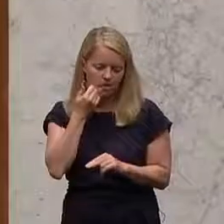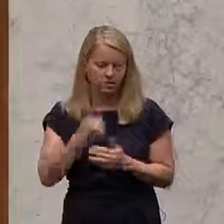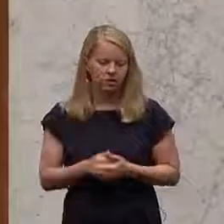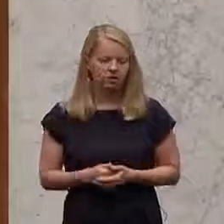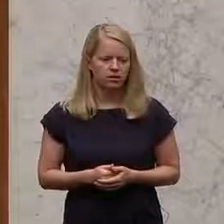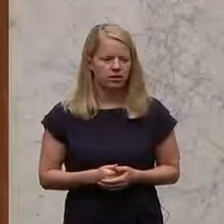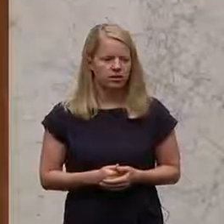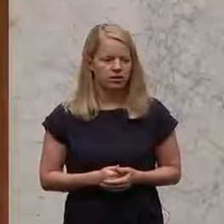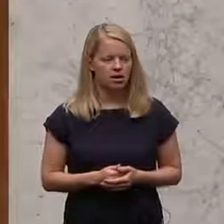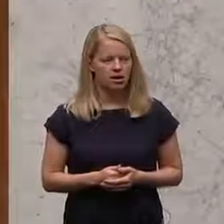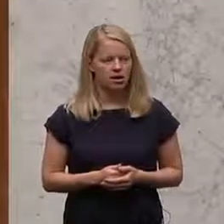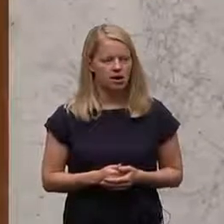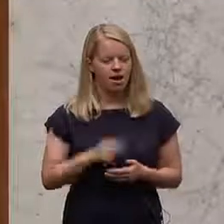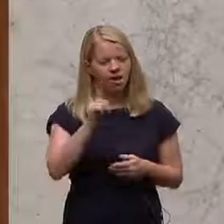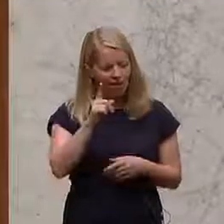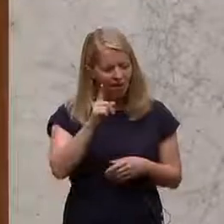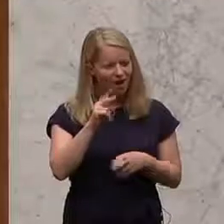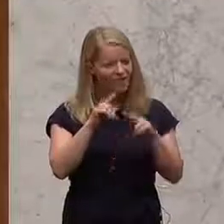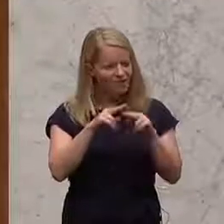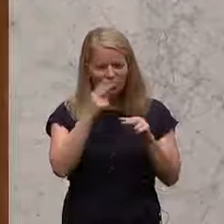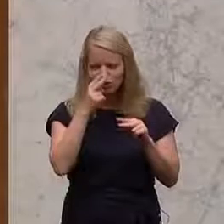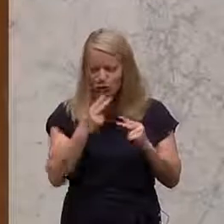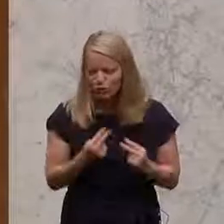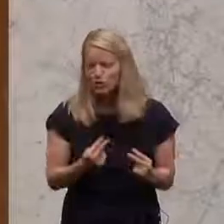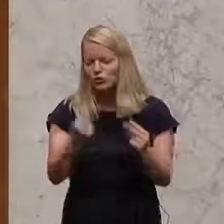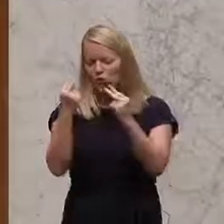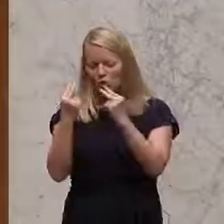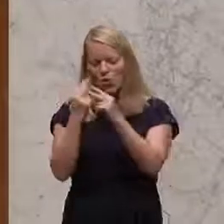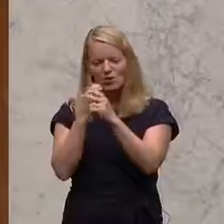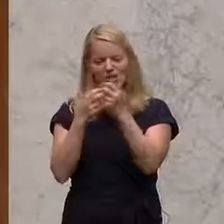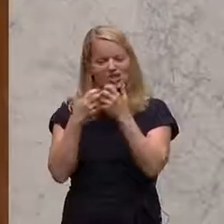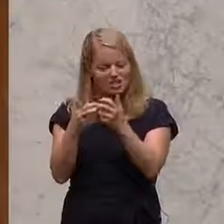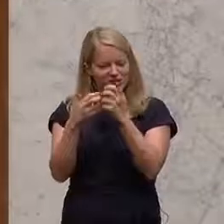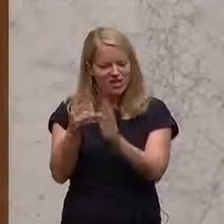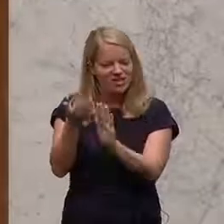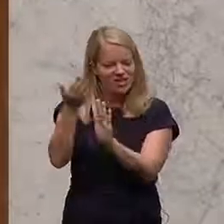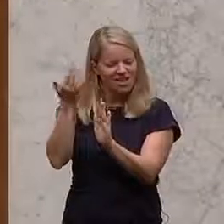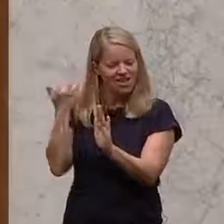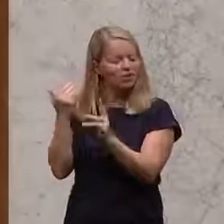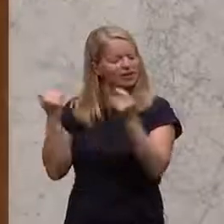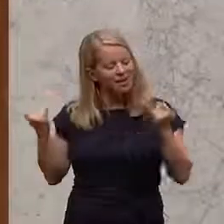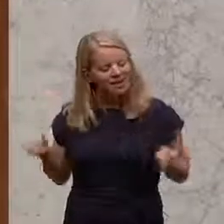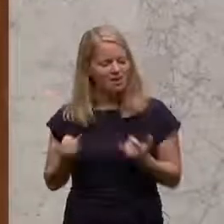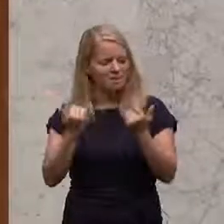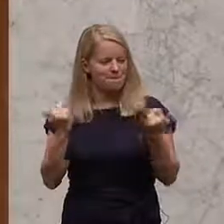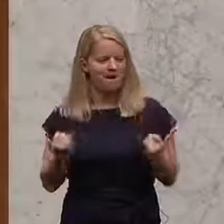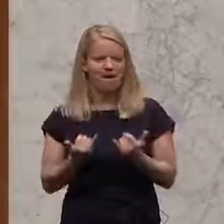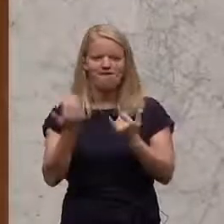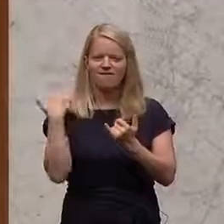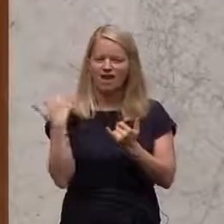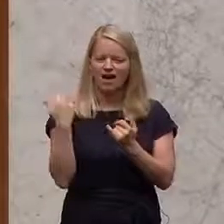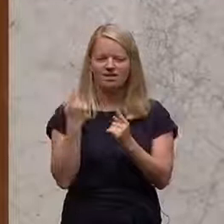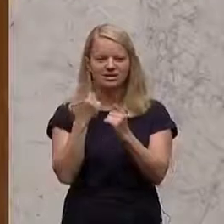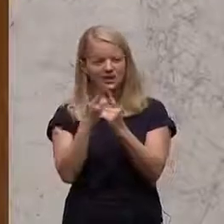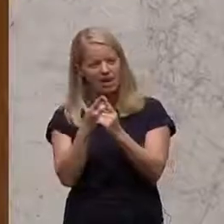bitte, wenn wir zurückblicken in die österreichische Geschichte und es immer um diesen Ausgleich ging zwischen Bundesländern